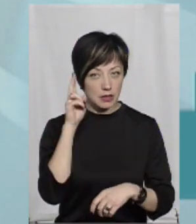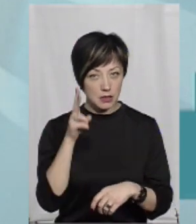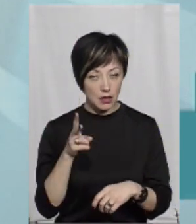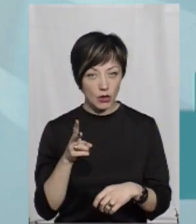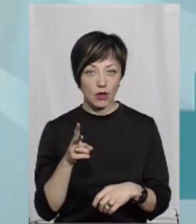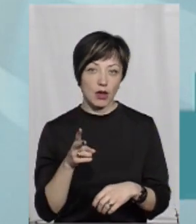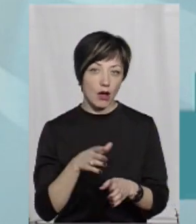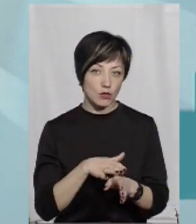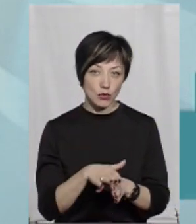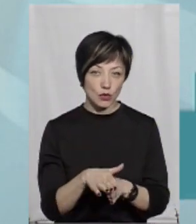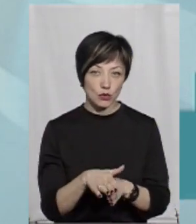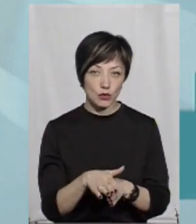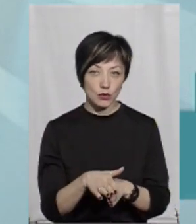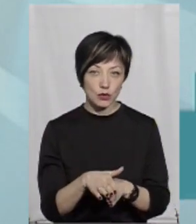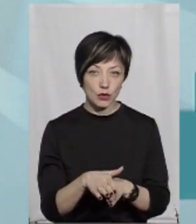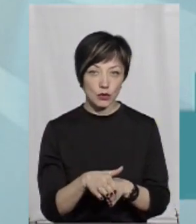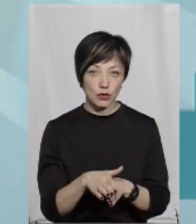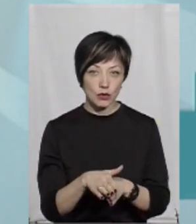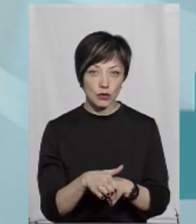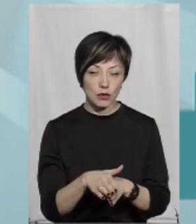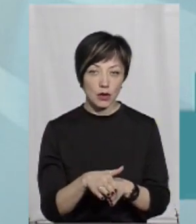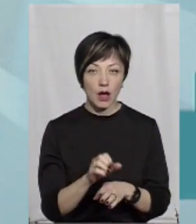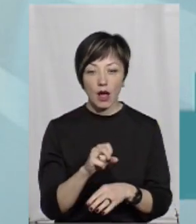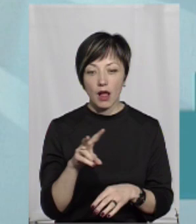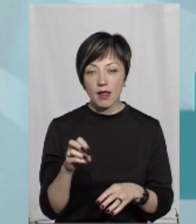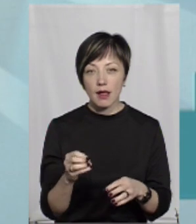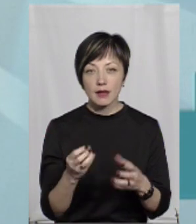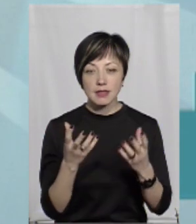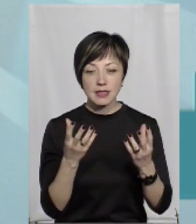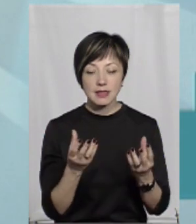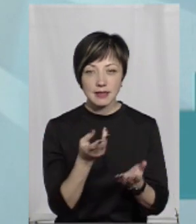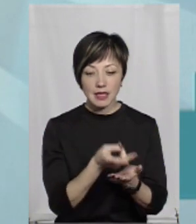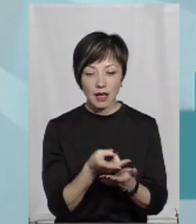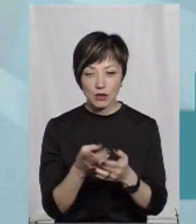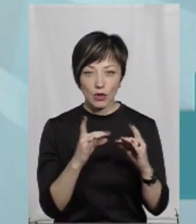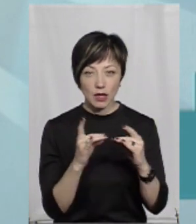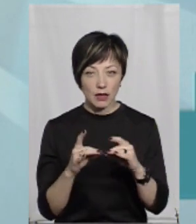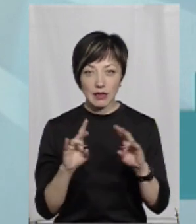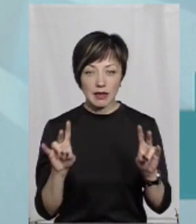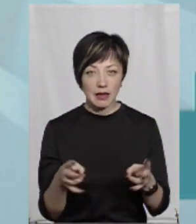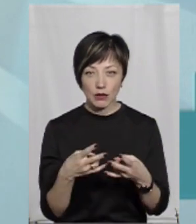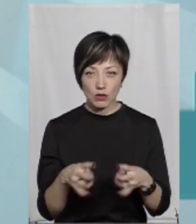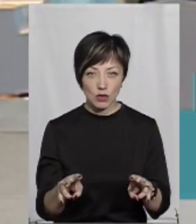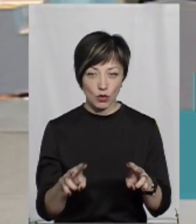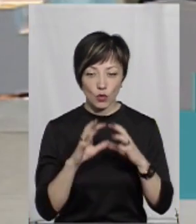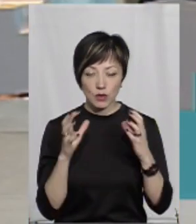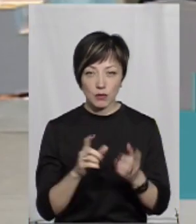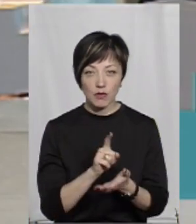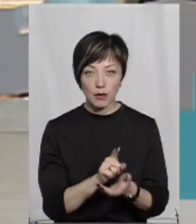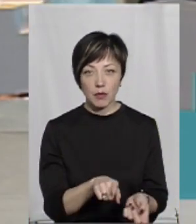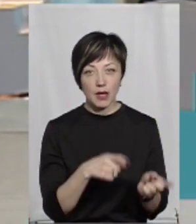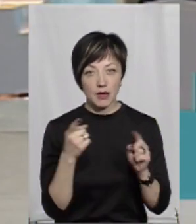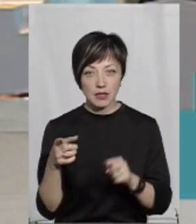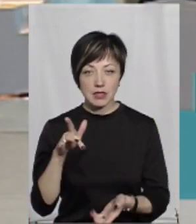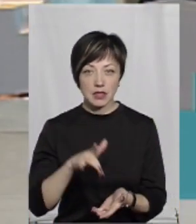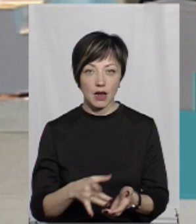абсолютно, але стаціонарно недоцінно, утримувати недоцінно. Воно повинно бути